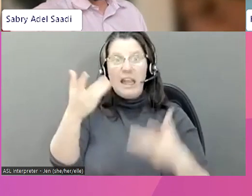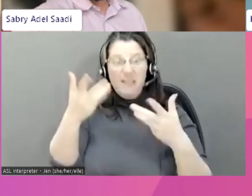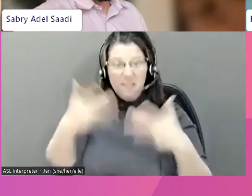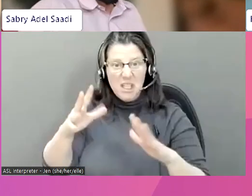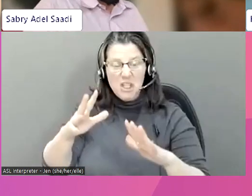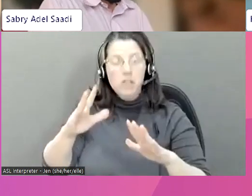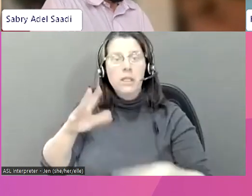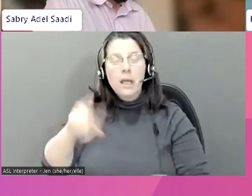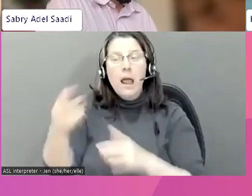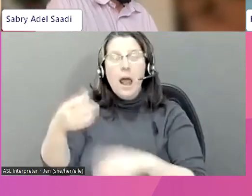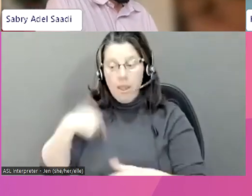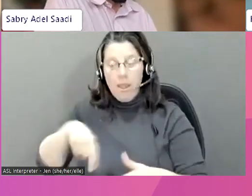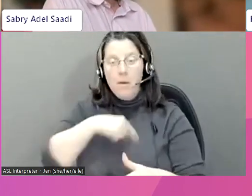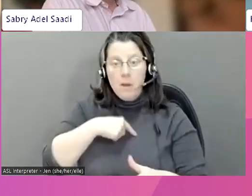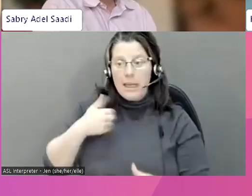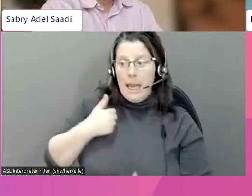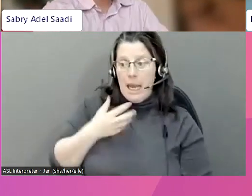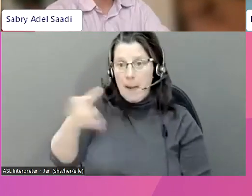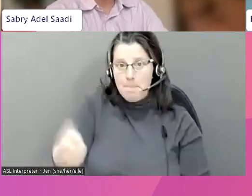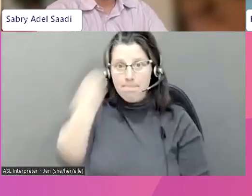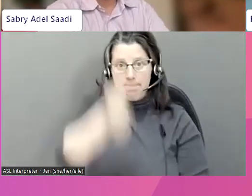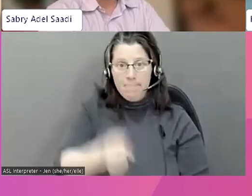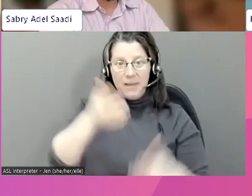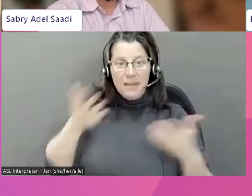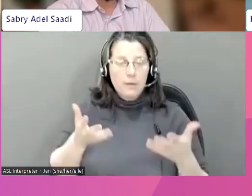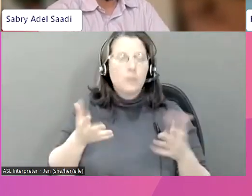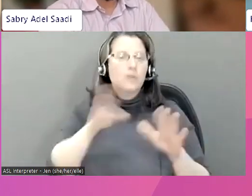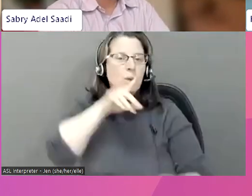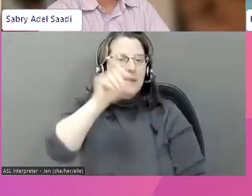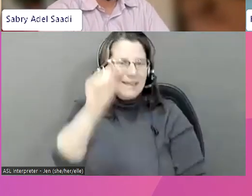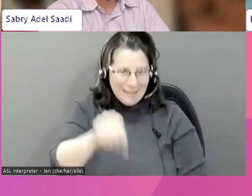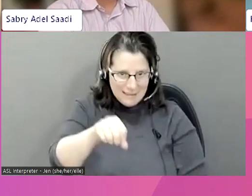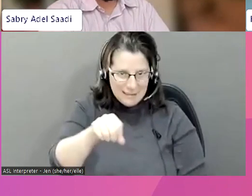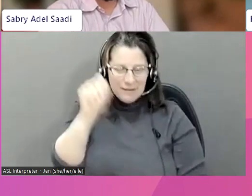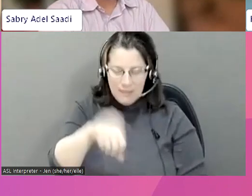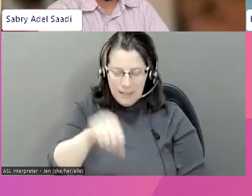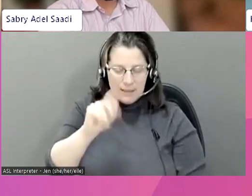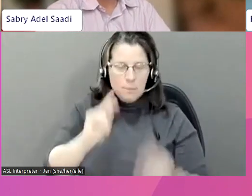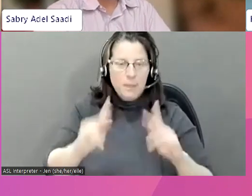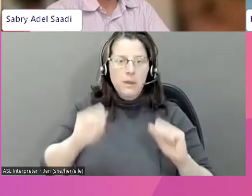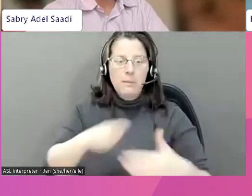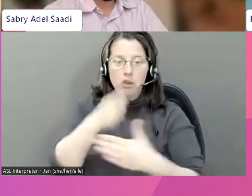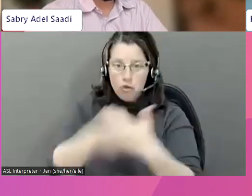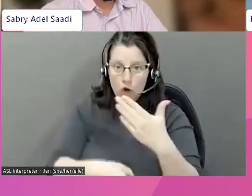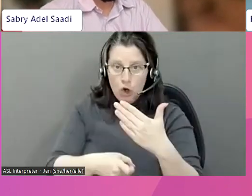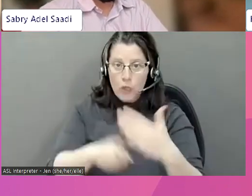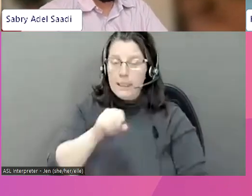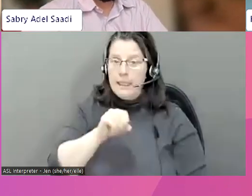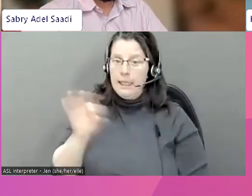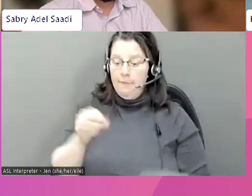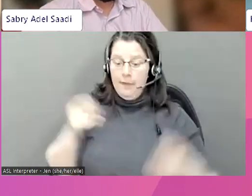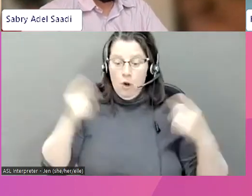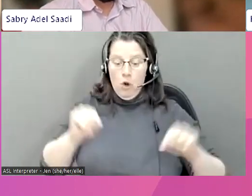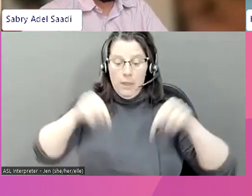il a pu être chargé au Canada.